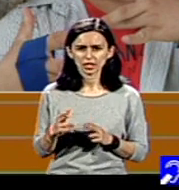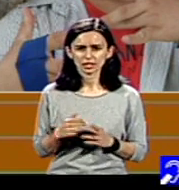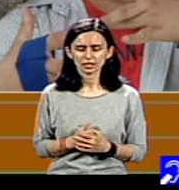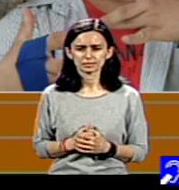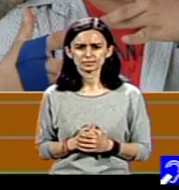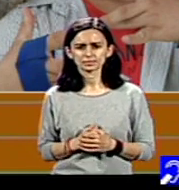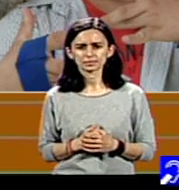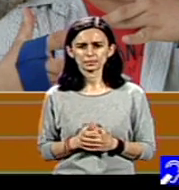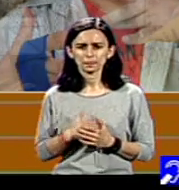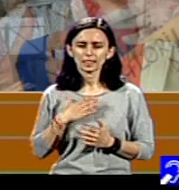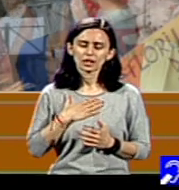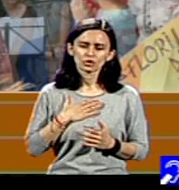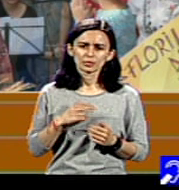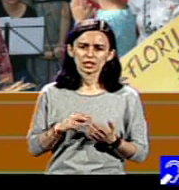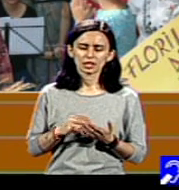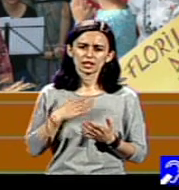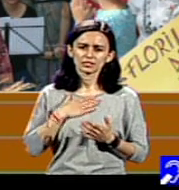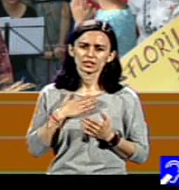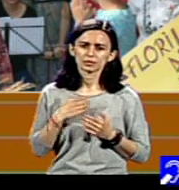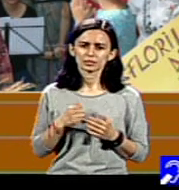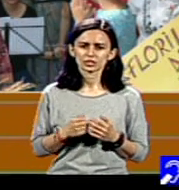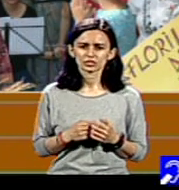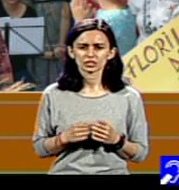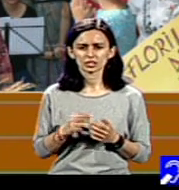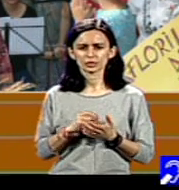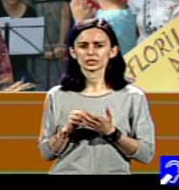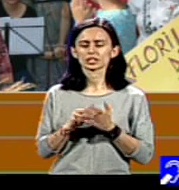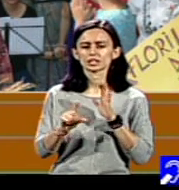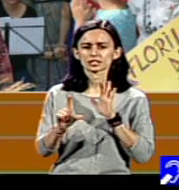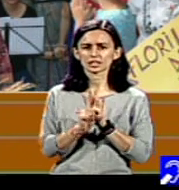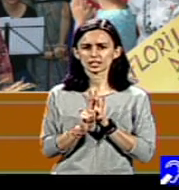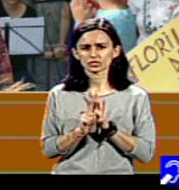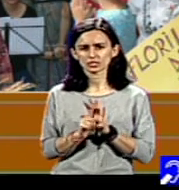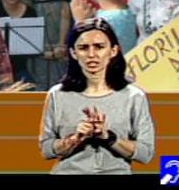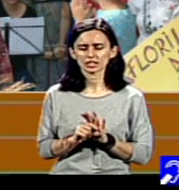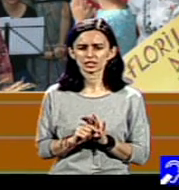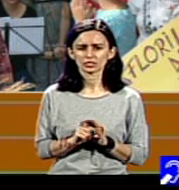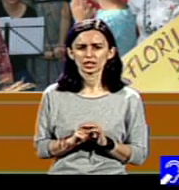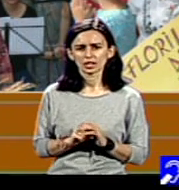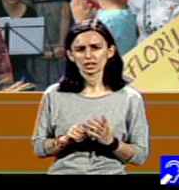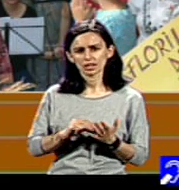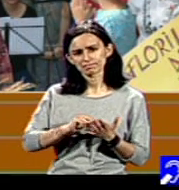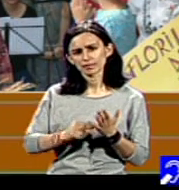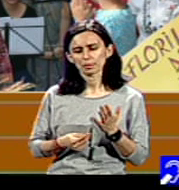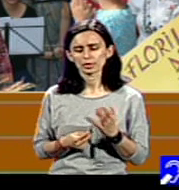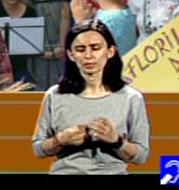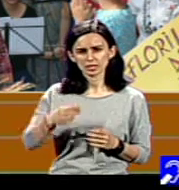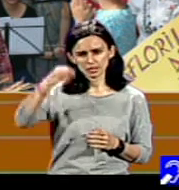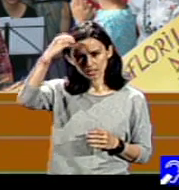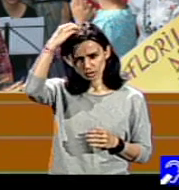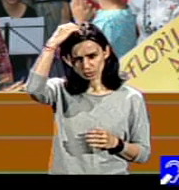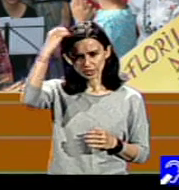cârpeală, ca să zic așa, în sensul că avem și un text legislativ adoptat de guvern și avem și